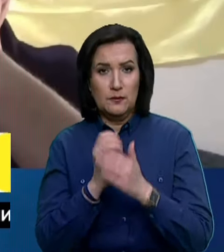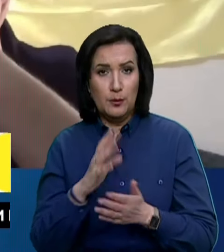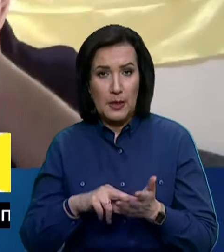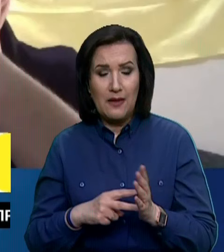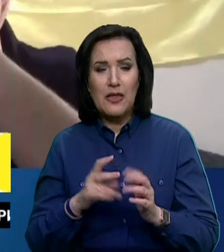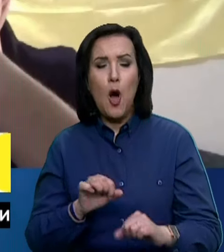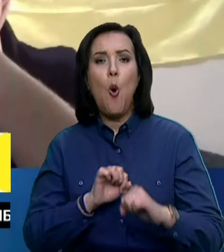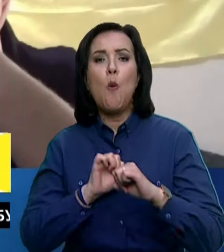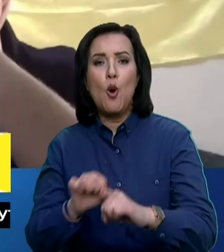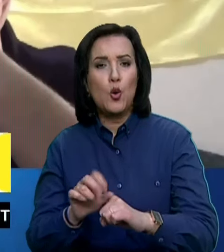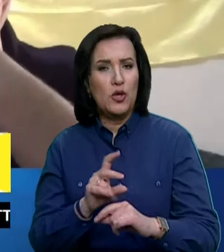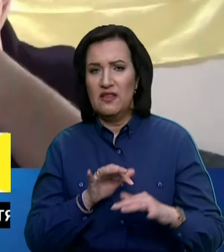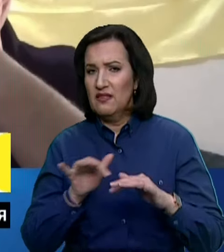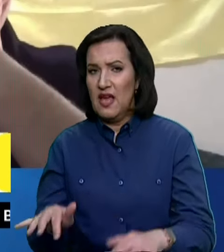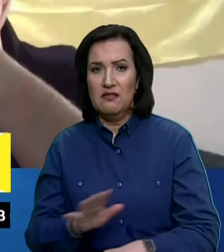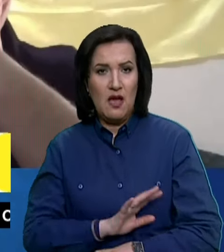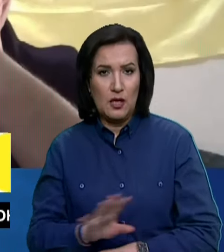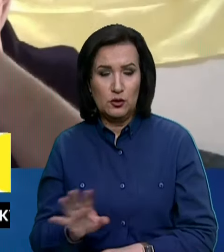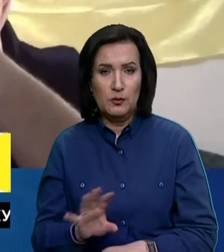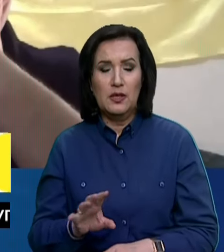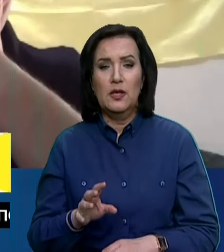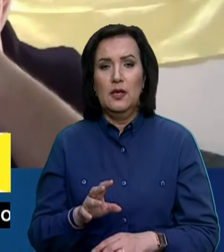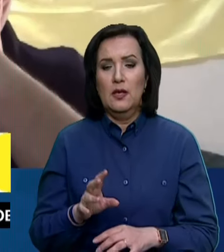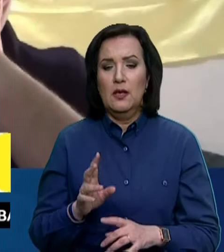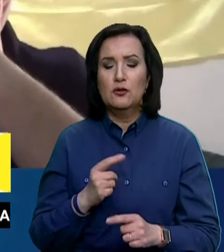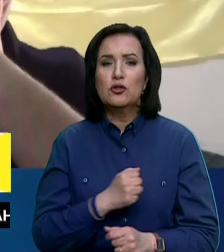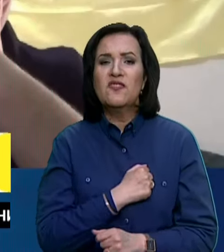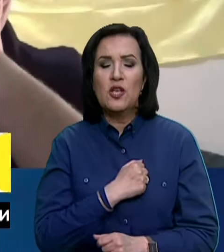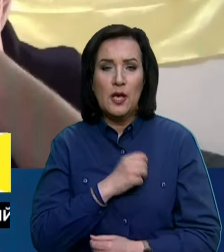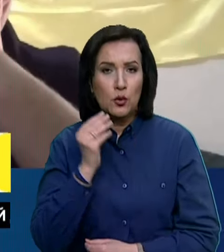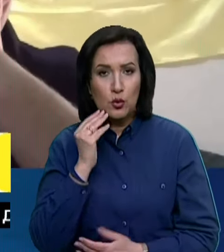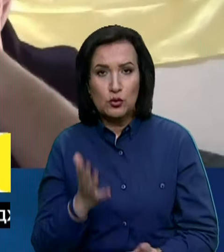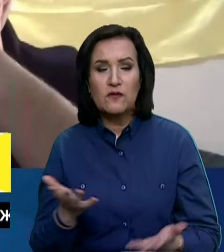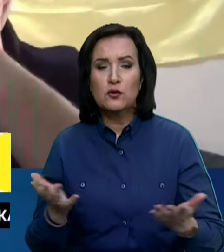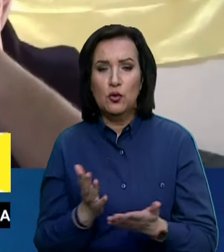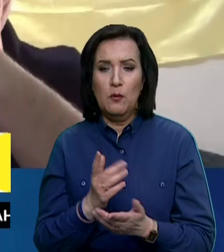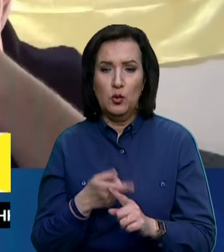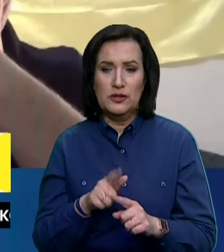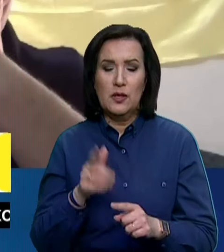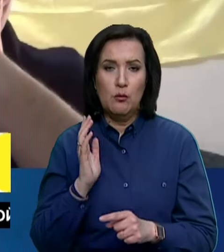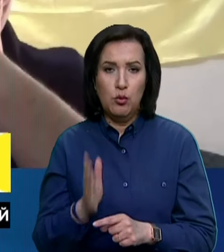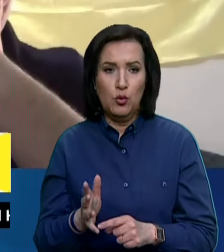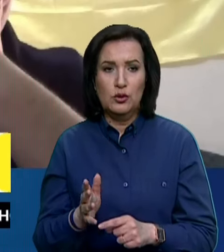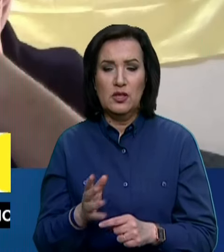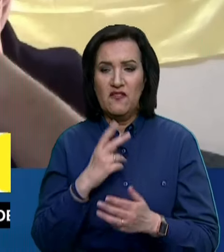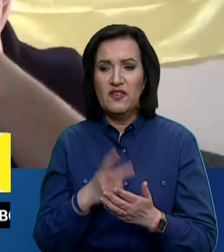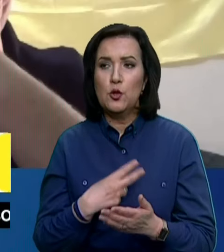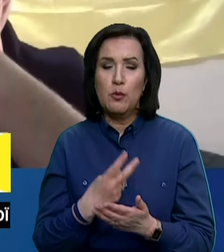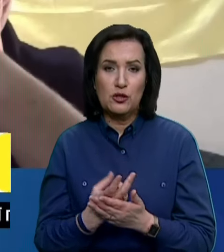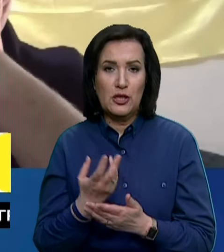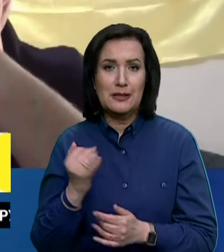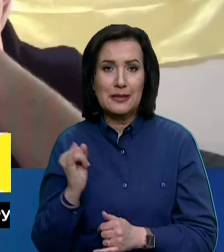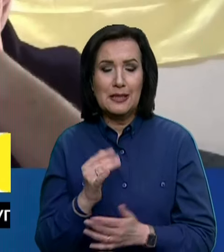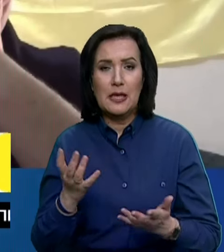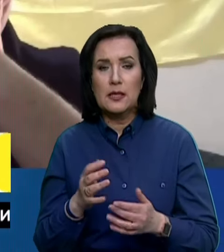на обороні, а не на наступі. От з військової, з воєнної точки зору, в чому це буде відображатися?